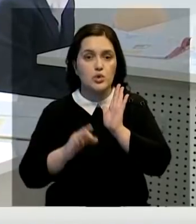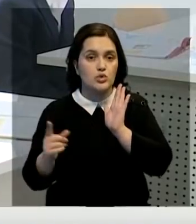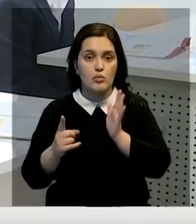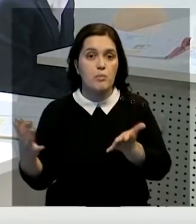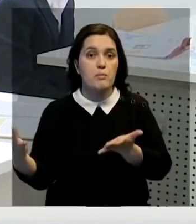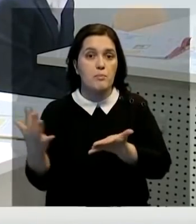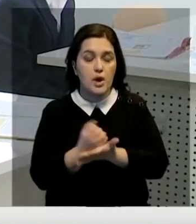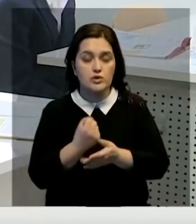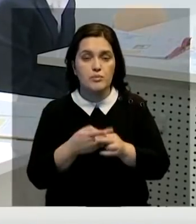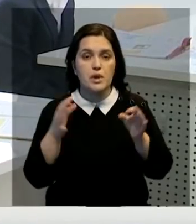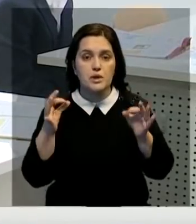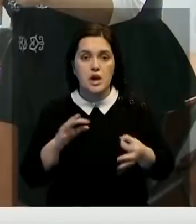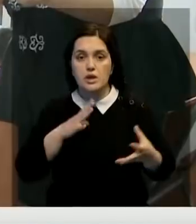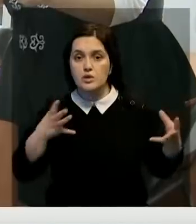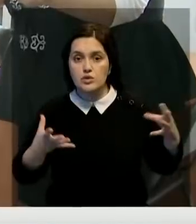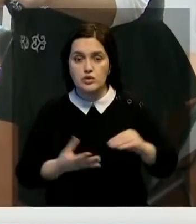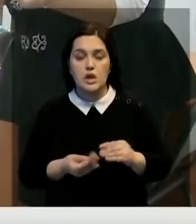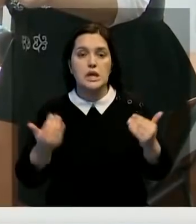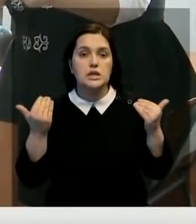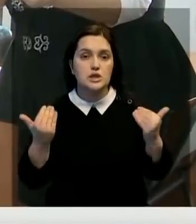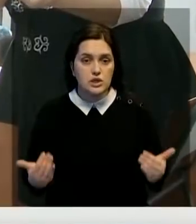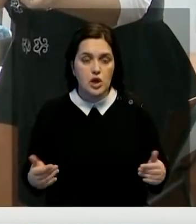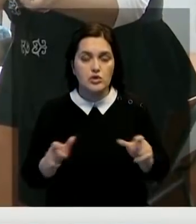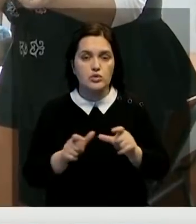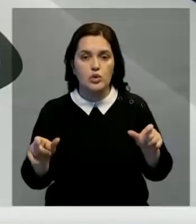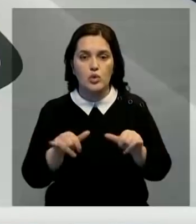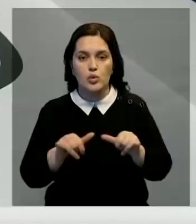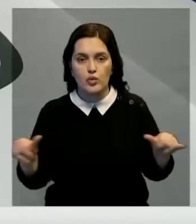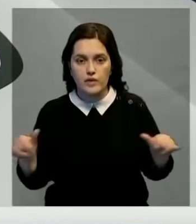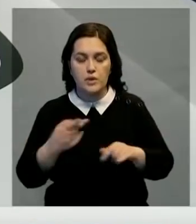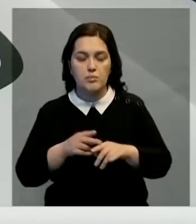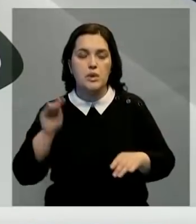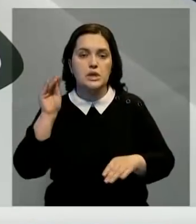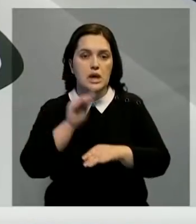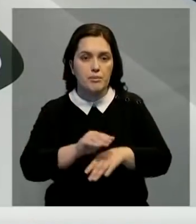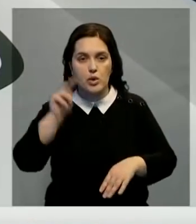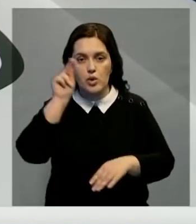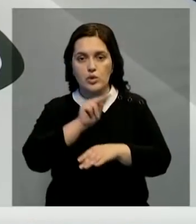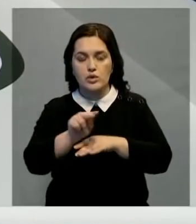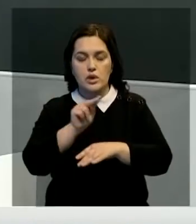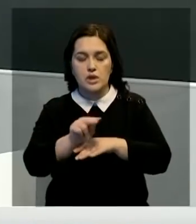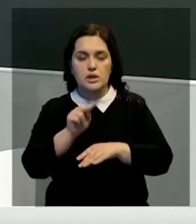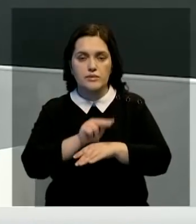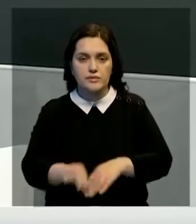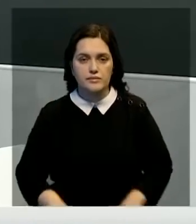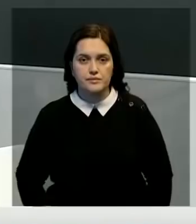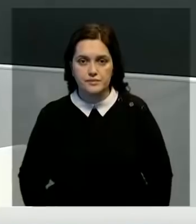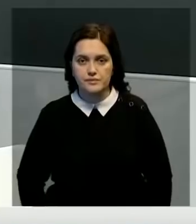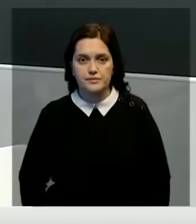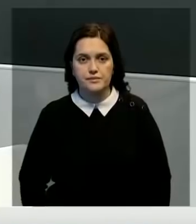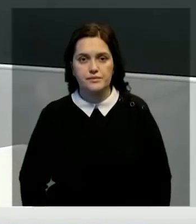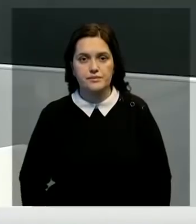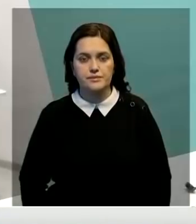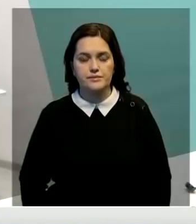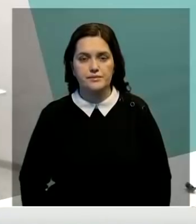получить должный результат, сейчас в школах региона увеличивают количество дополнительных уроков и кружков. Райхан Тажибаева, Канат